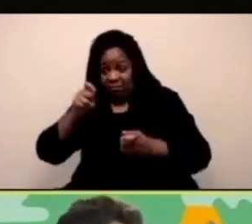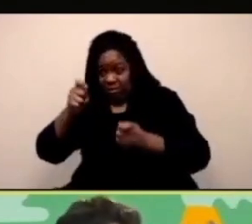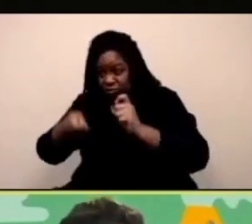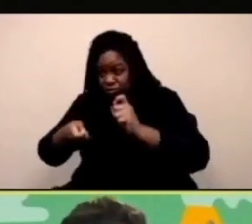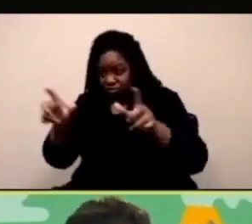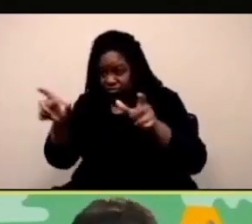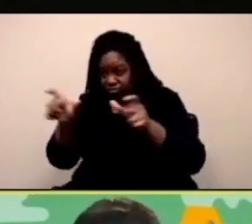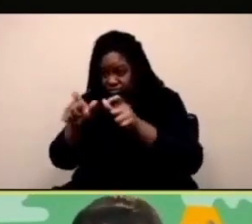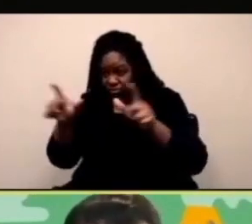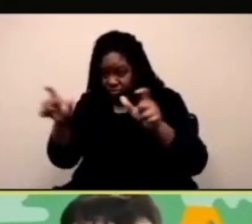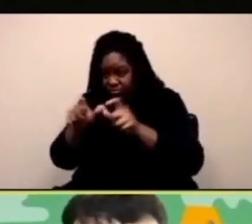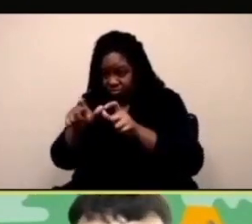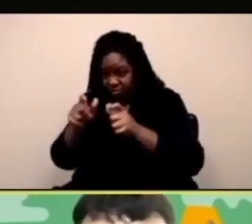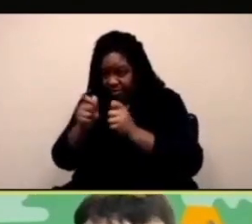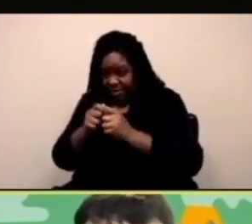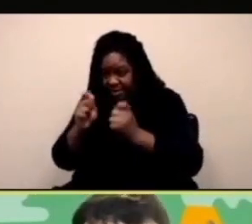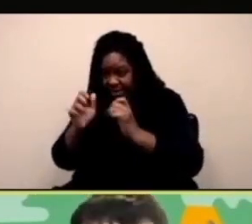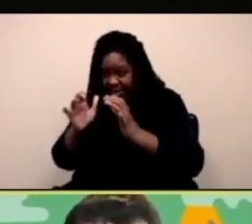avere...